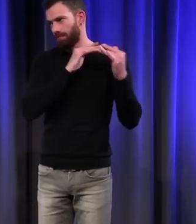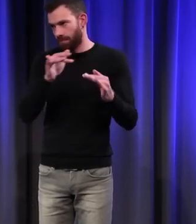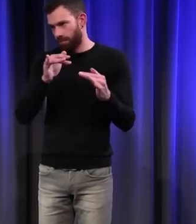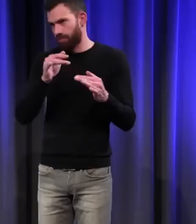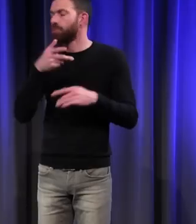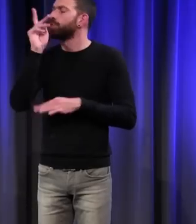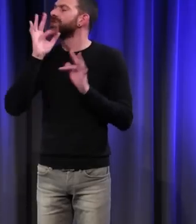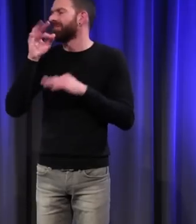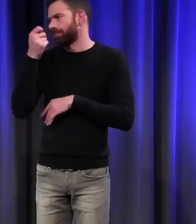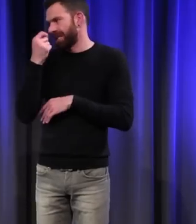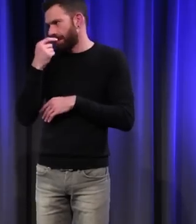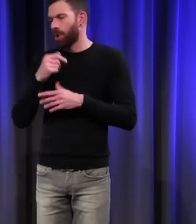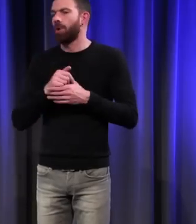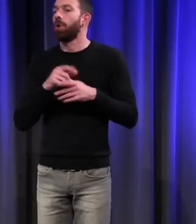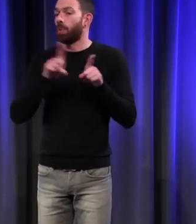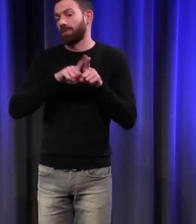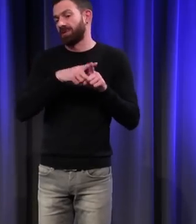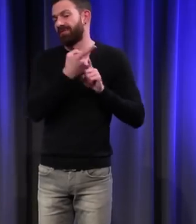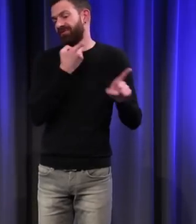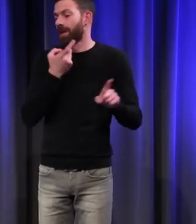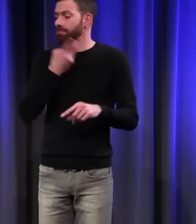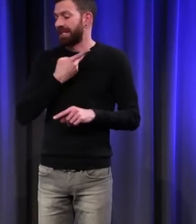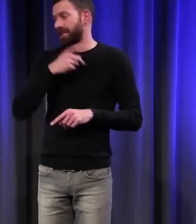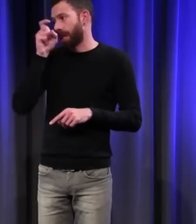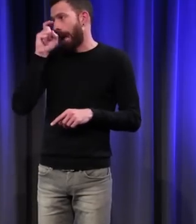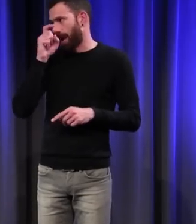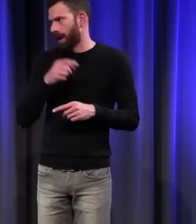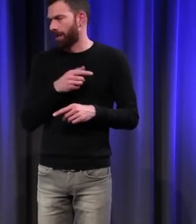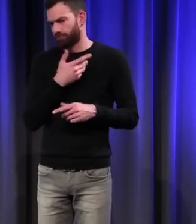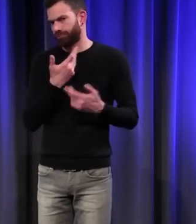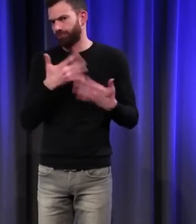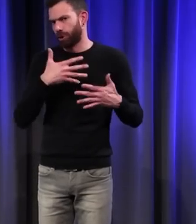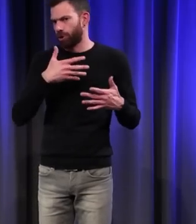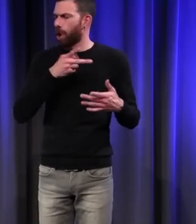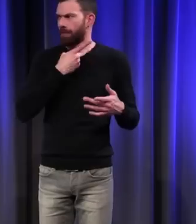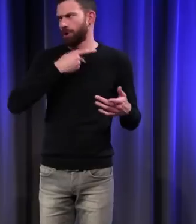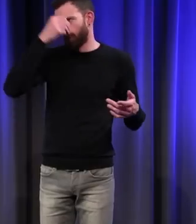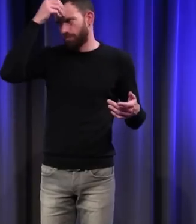pharmacopée, et de la médecine arabe, des médecines qui savent déjà beaucoup de choses,